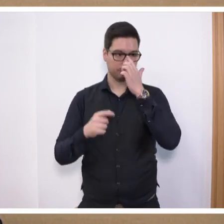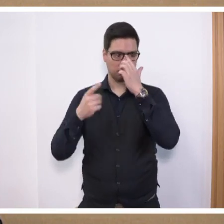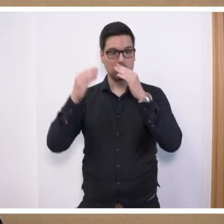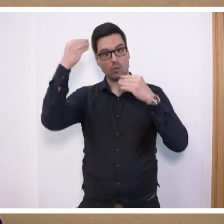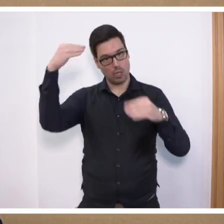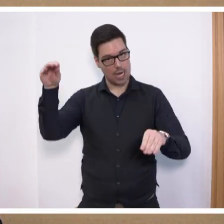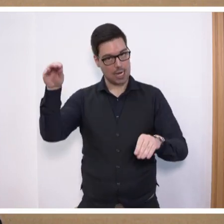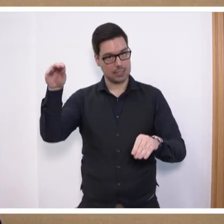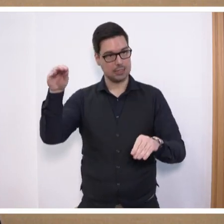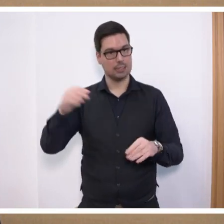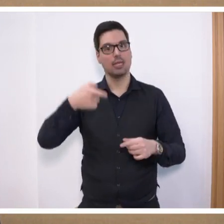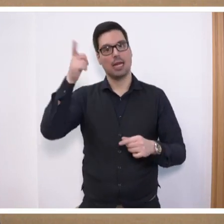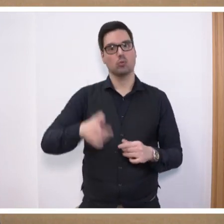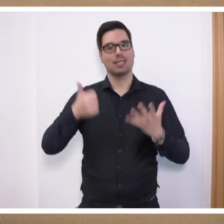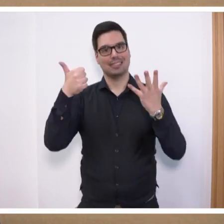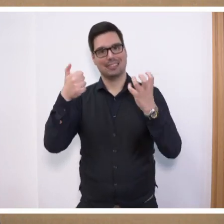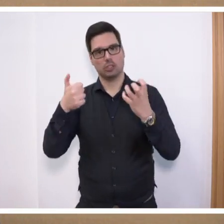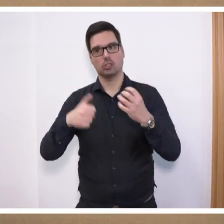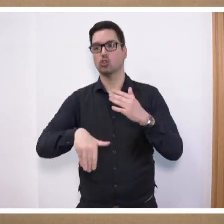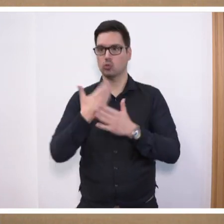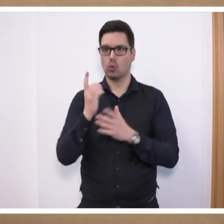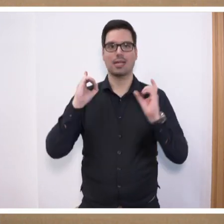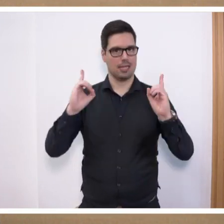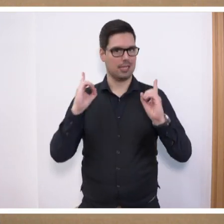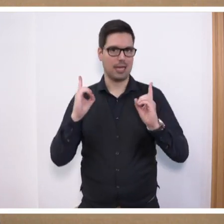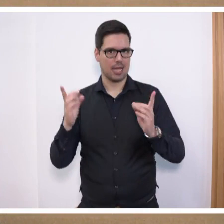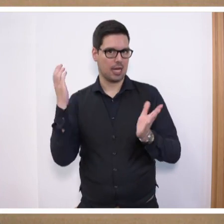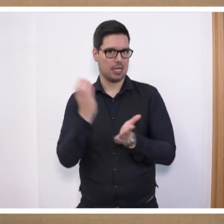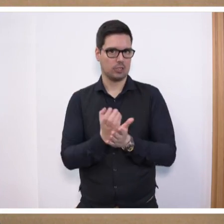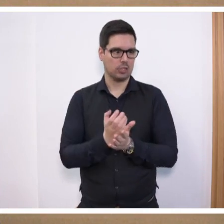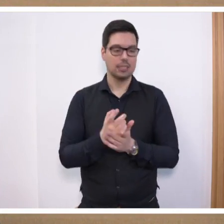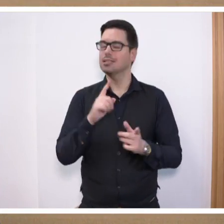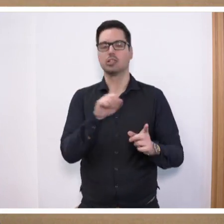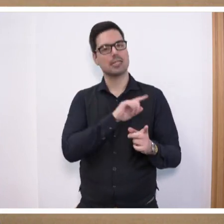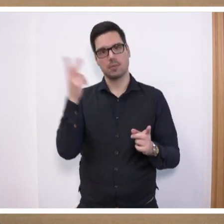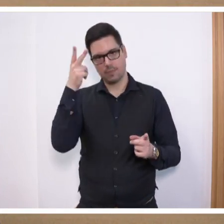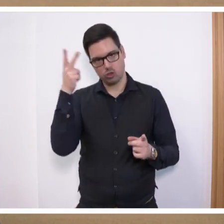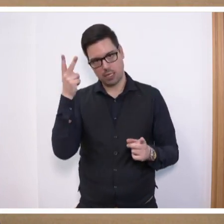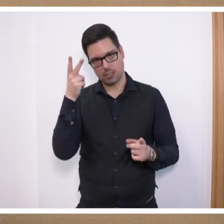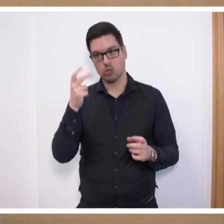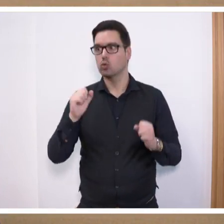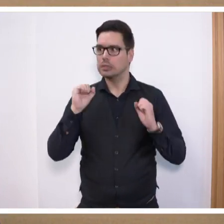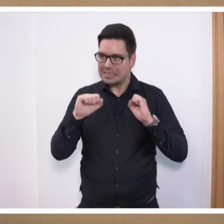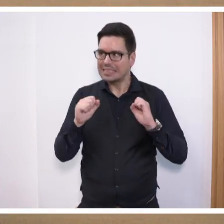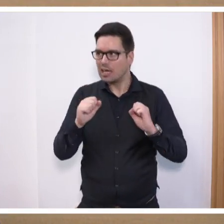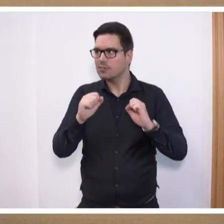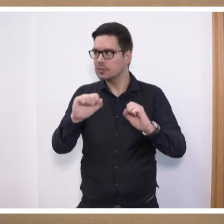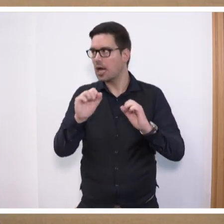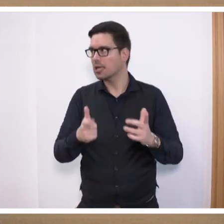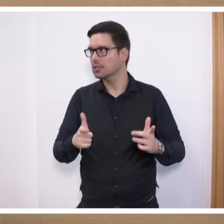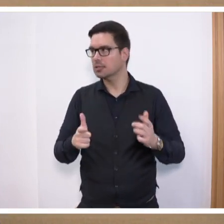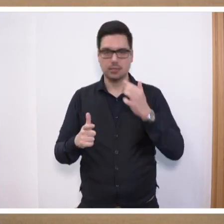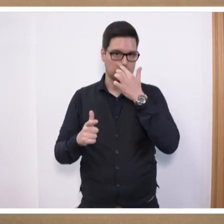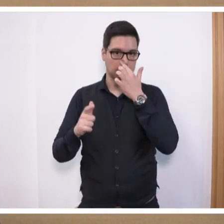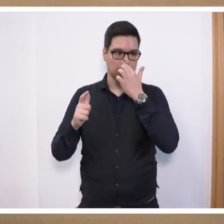an die 160 neuen Lehrerstellen, die geschaffen wurden, dass das nicht selbstverständlich war, dass das ein Kraftakt war. Wir